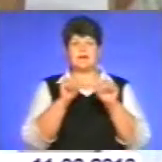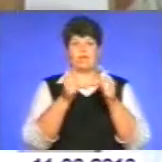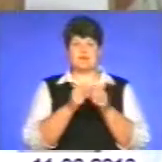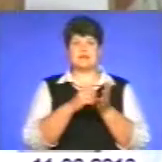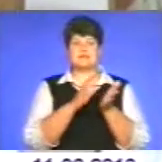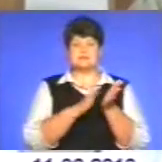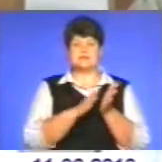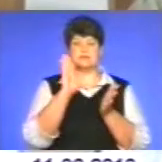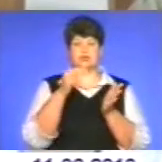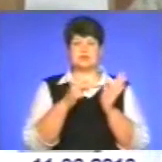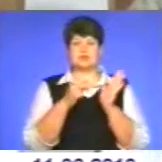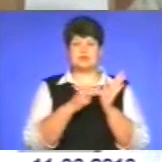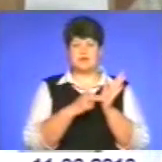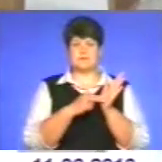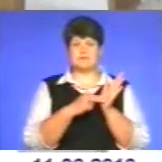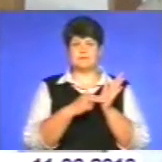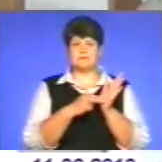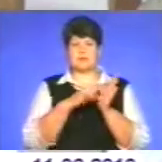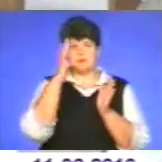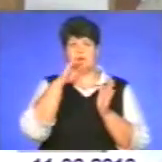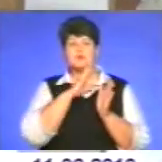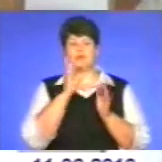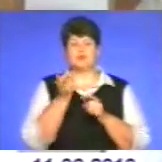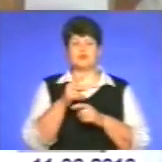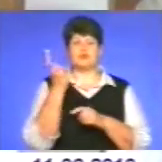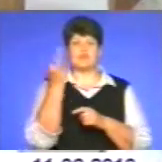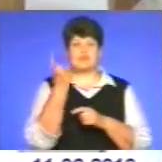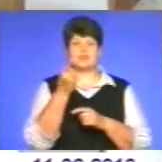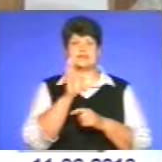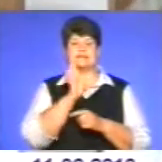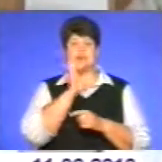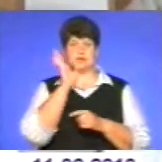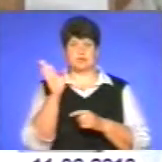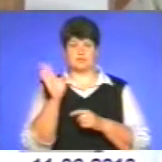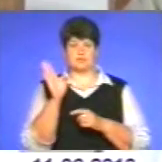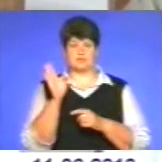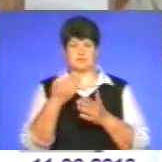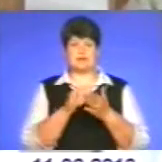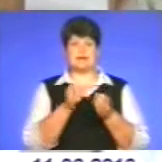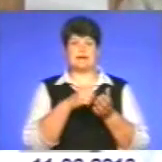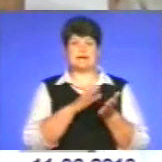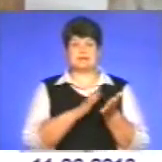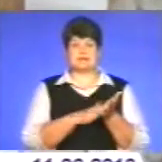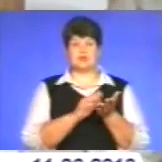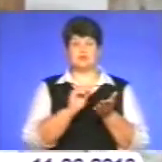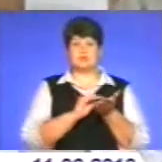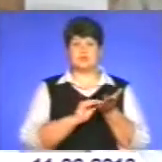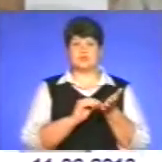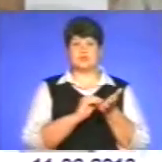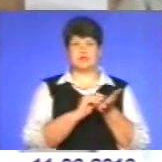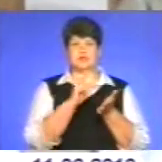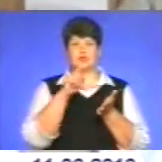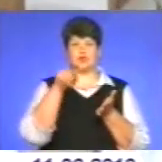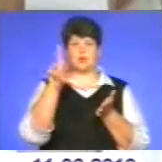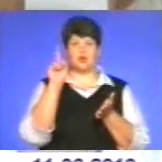буде ставитись, наприклад, батько прийшов перший, так, зранку, прийшов перший, реєстратор бере на листочку, пише номер